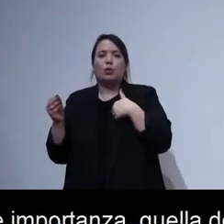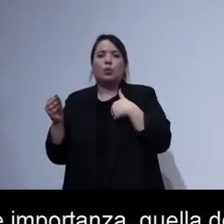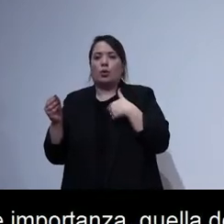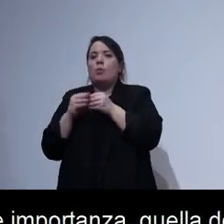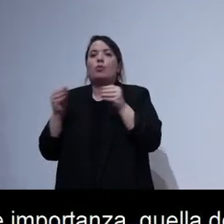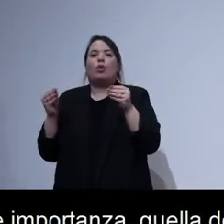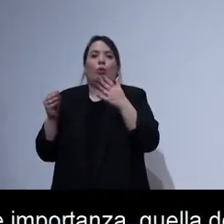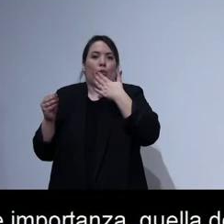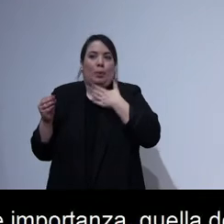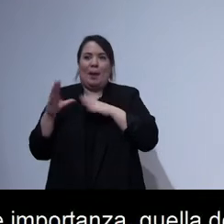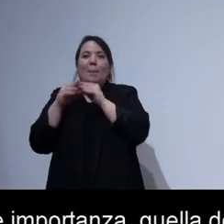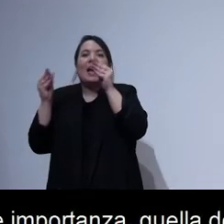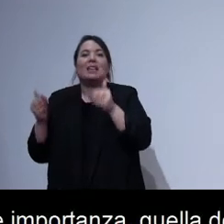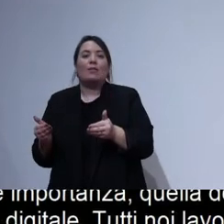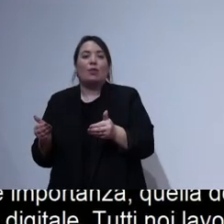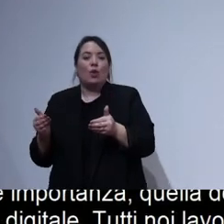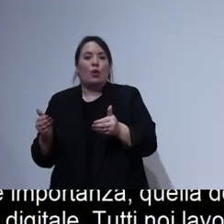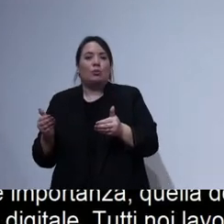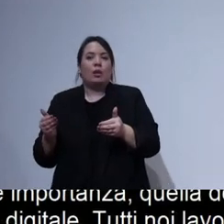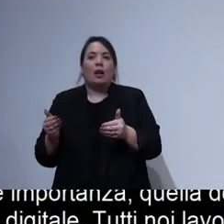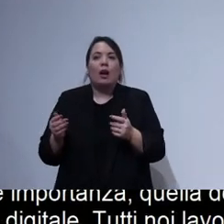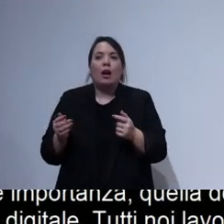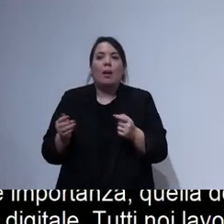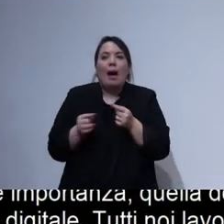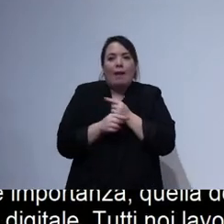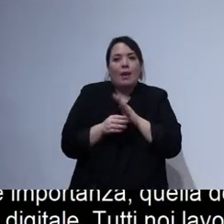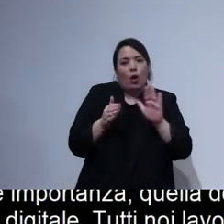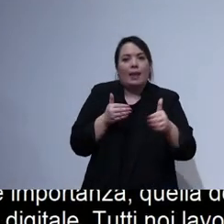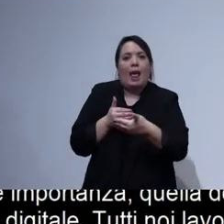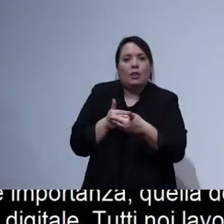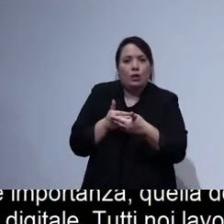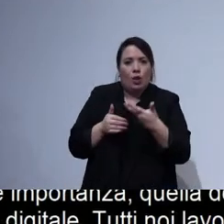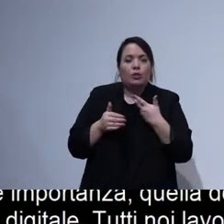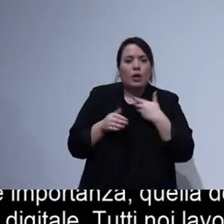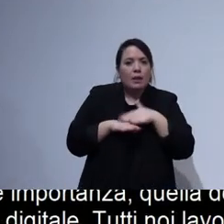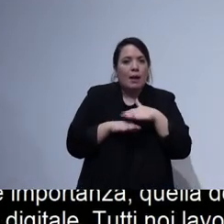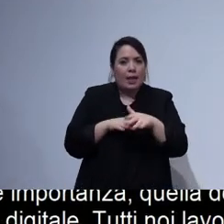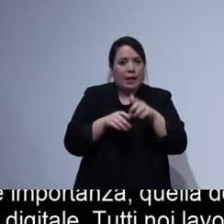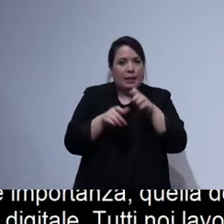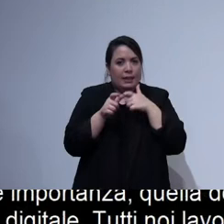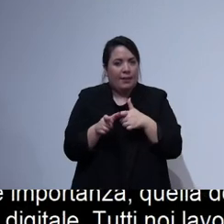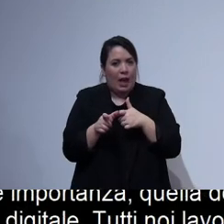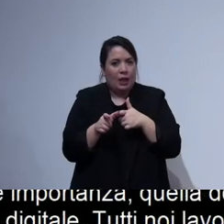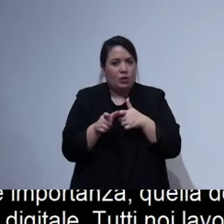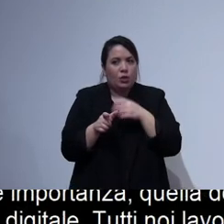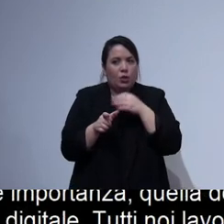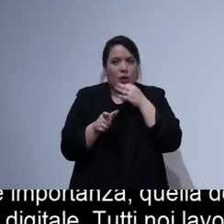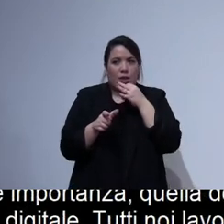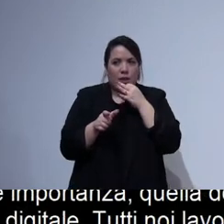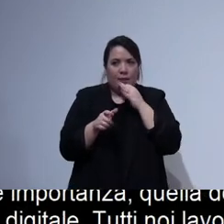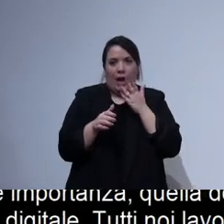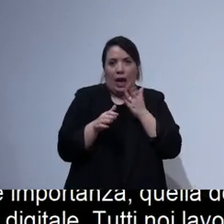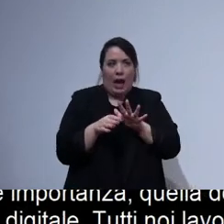piattaforma. Però noi parliamo di esperienze di viaggio e quindi l'altra metà del cielo invece